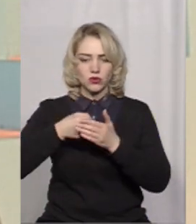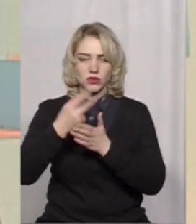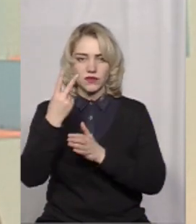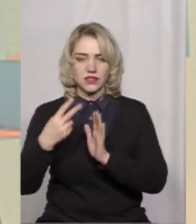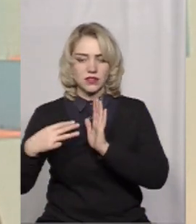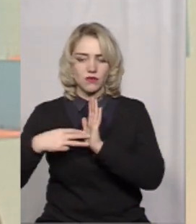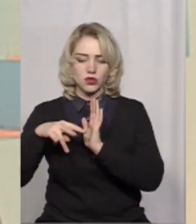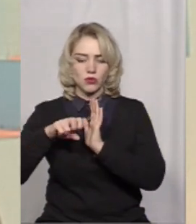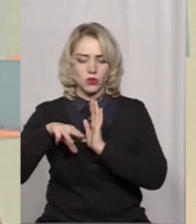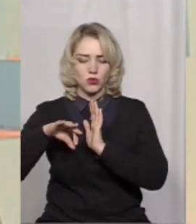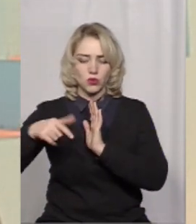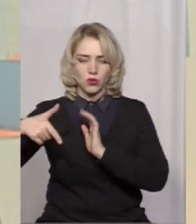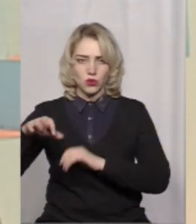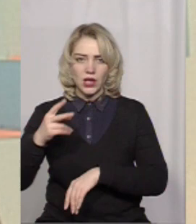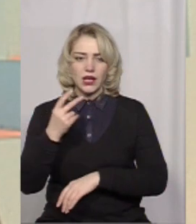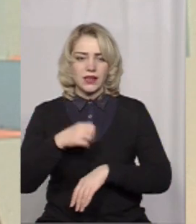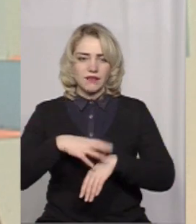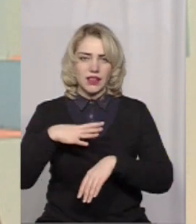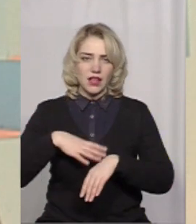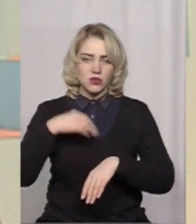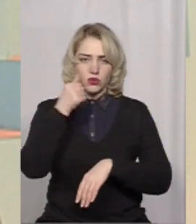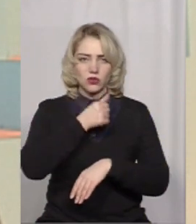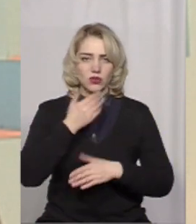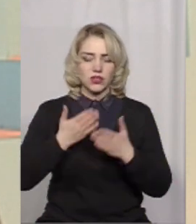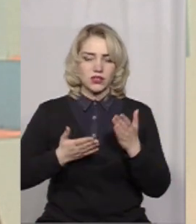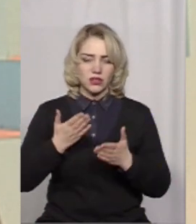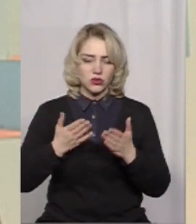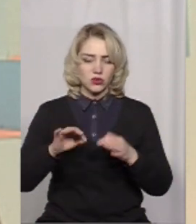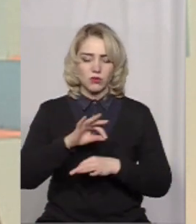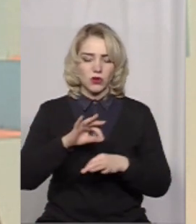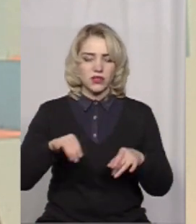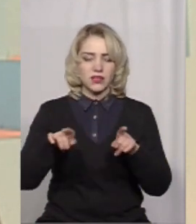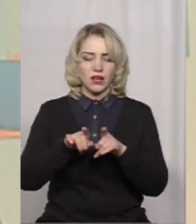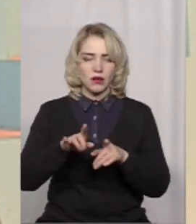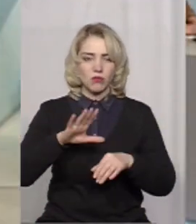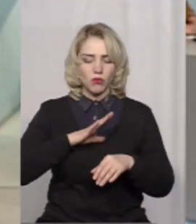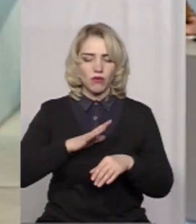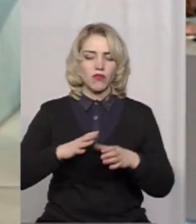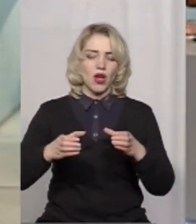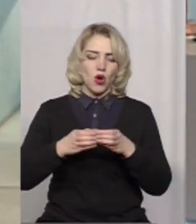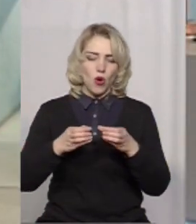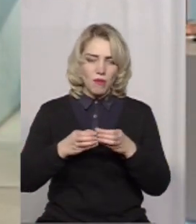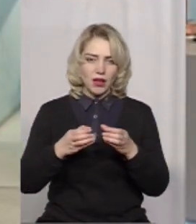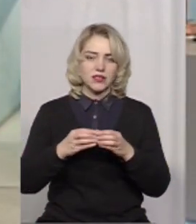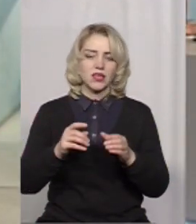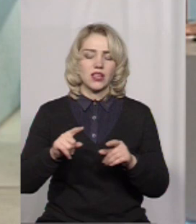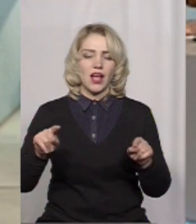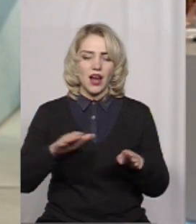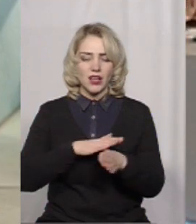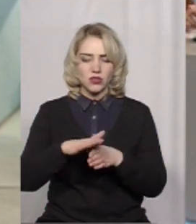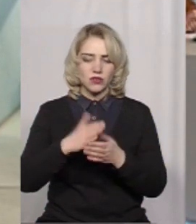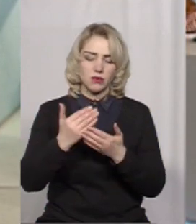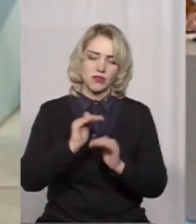28 лютого 2019 року. Якщо такий проєкт, наприклад, в громаді був реалізований, в школі, в садочку, наприклад,